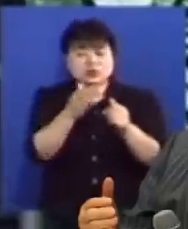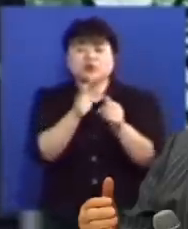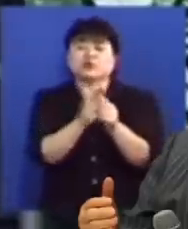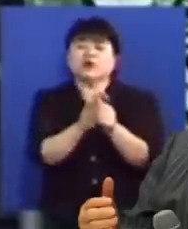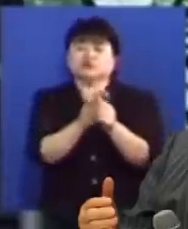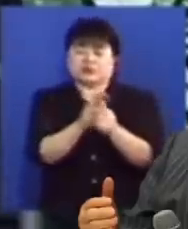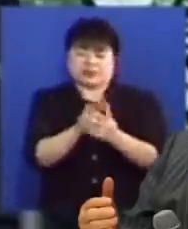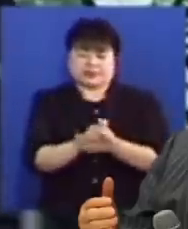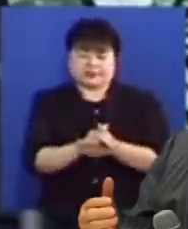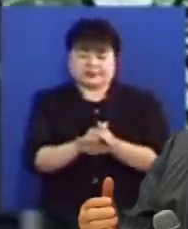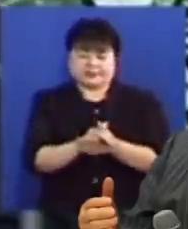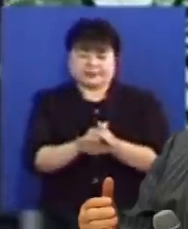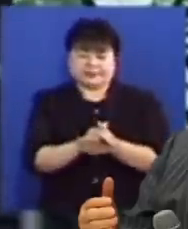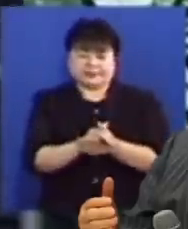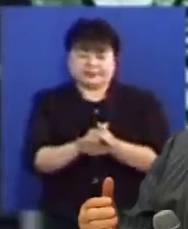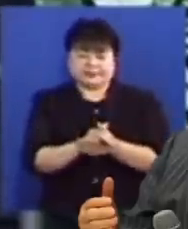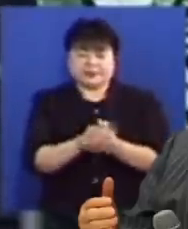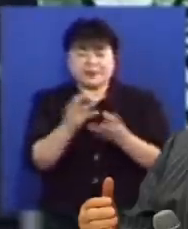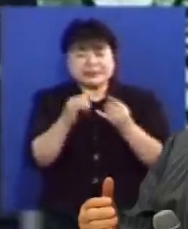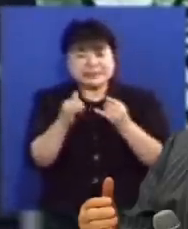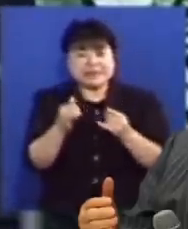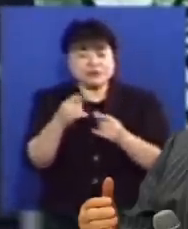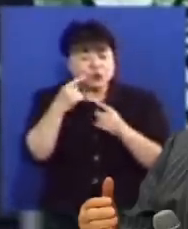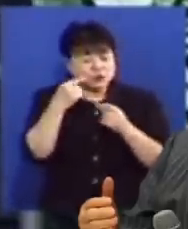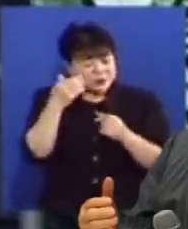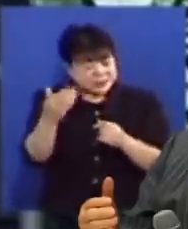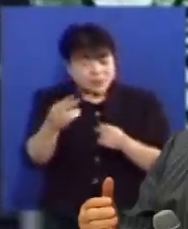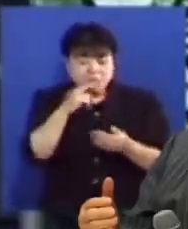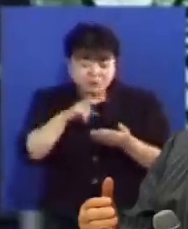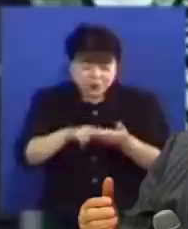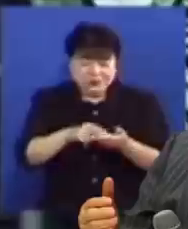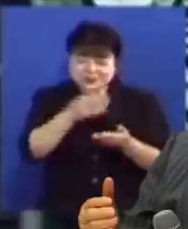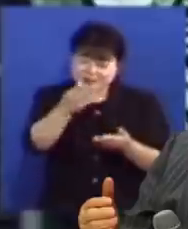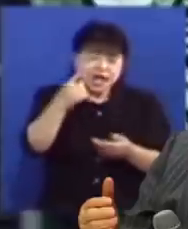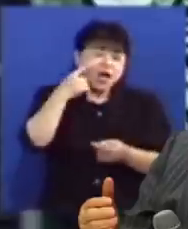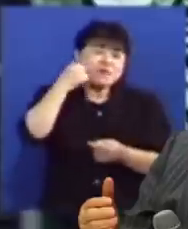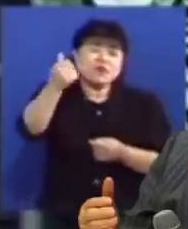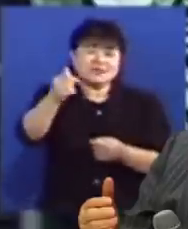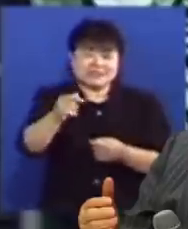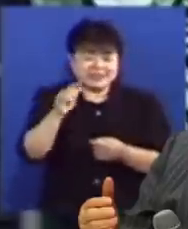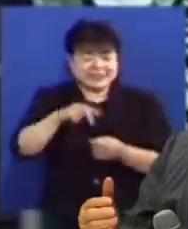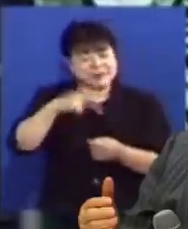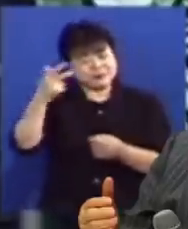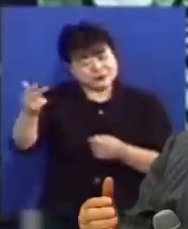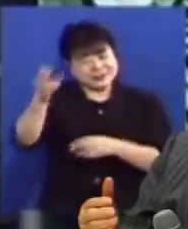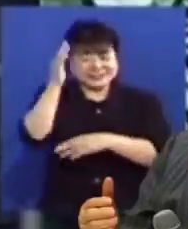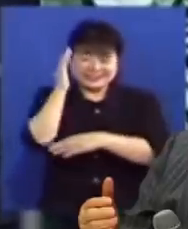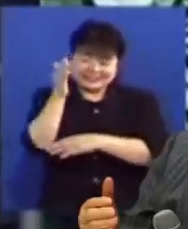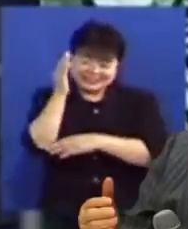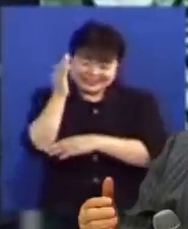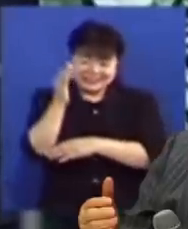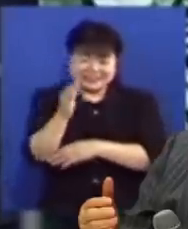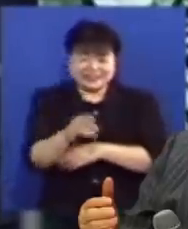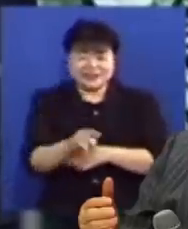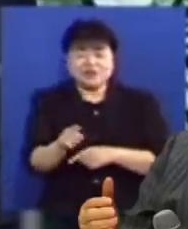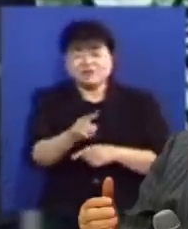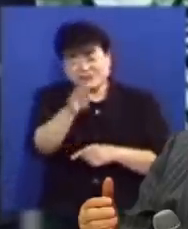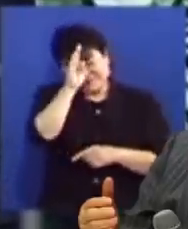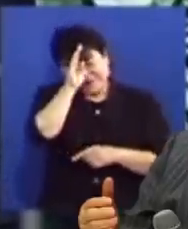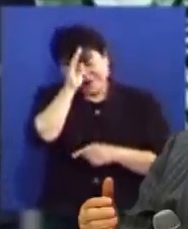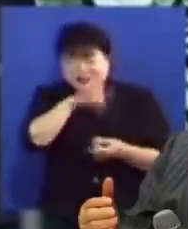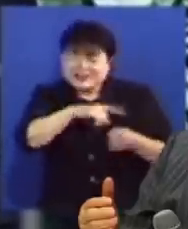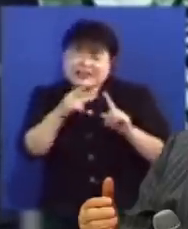것입니다 많은 사람이 제게 편지를 내기를 목사님 다음 주일 설교할 때 요병이 나왔다고 말을